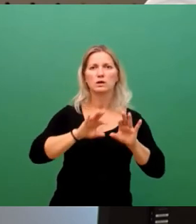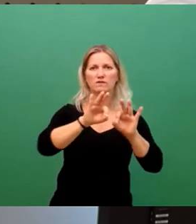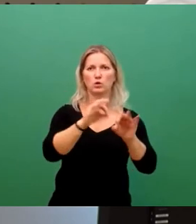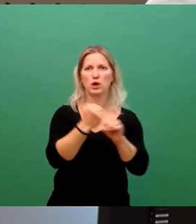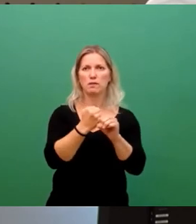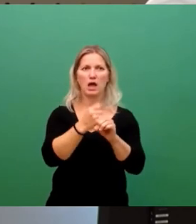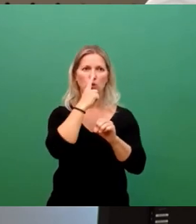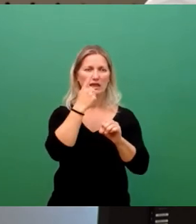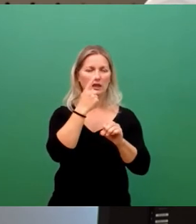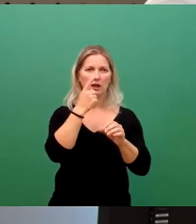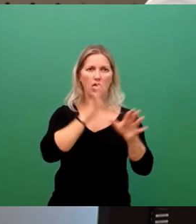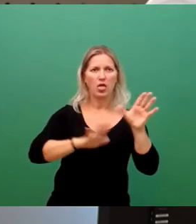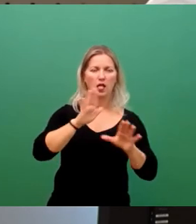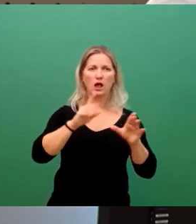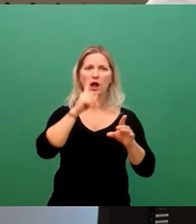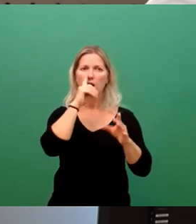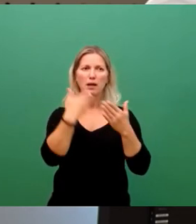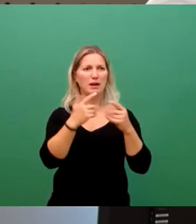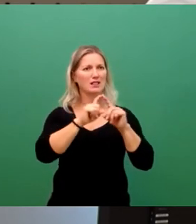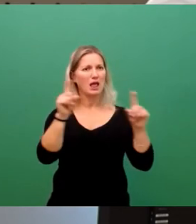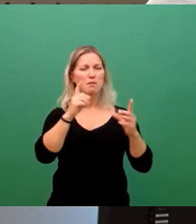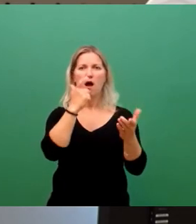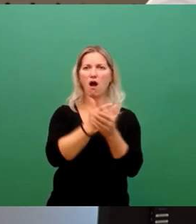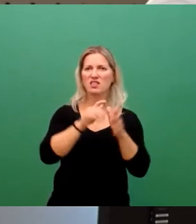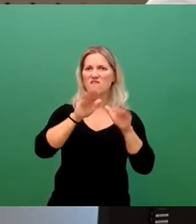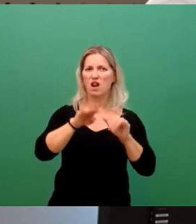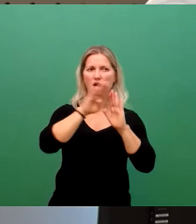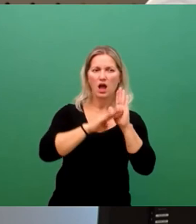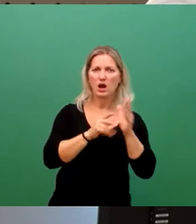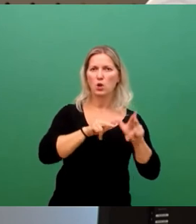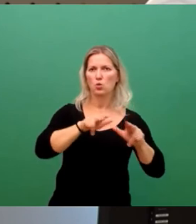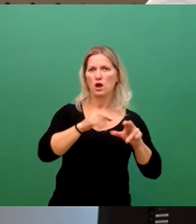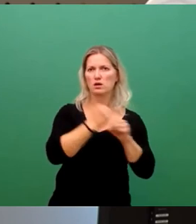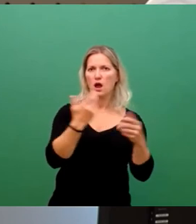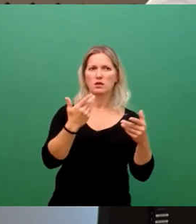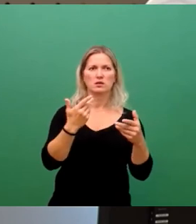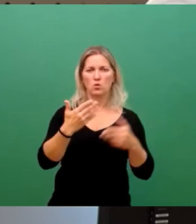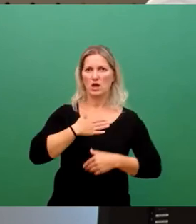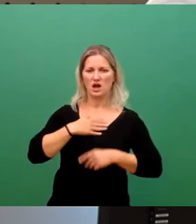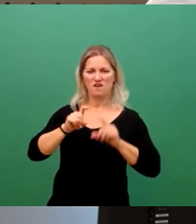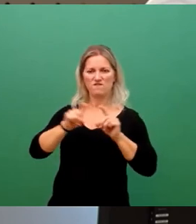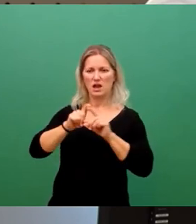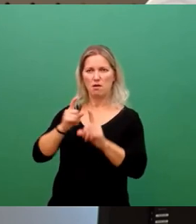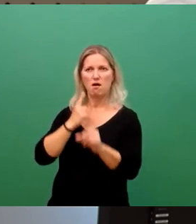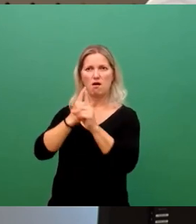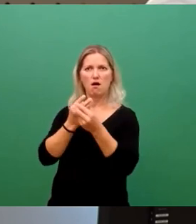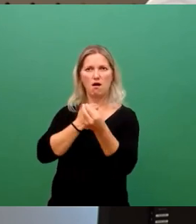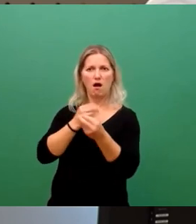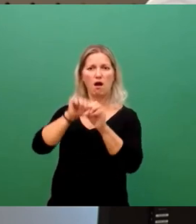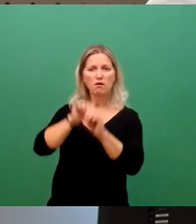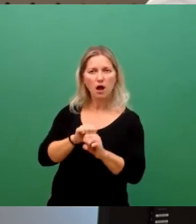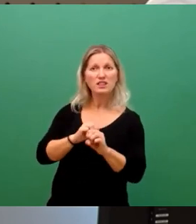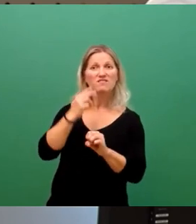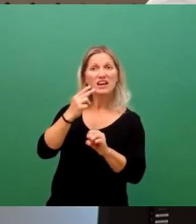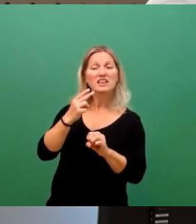geraten. Wir können über Härtefallregelungen, wir können über Gespräche mit unseren eigenen Unternehmen dafür sorgen, dass es eben Bürgerinnen und Bürger und